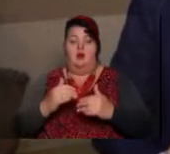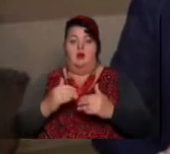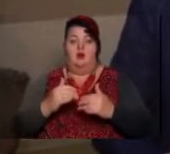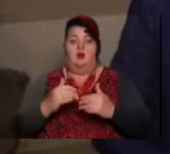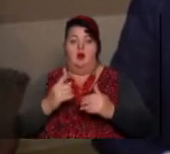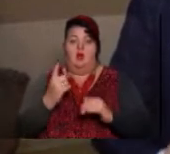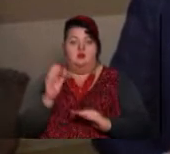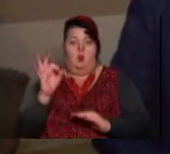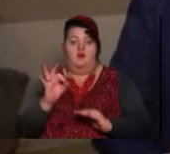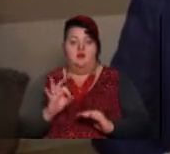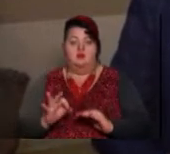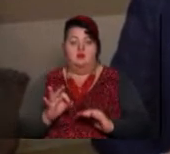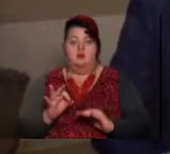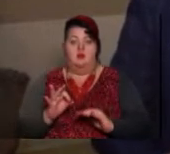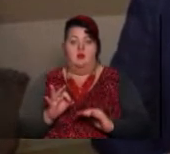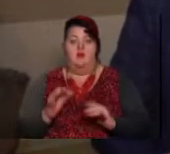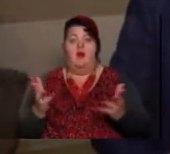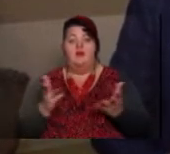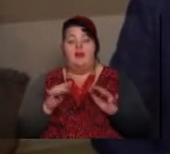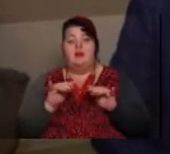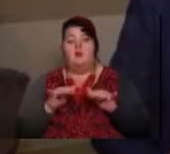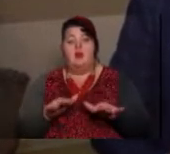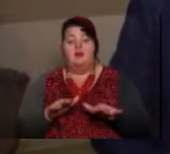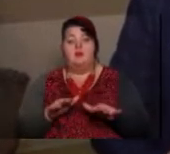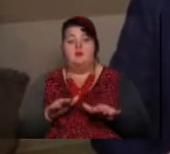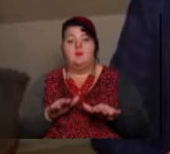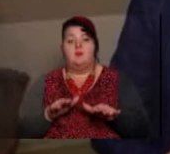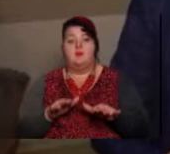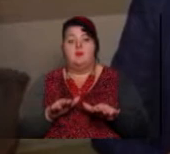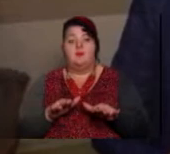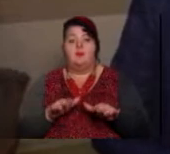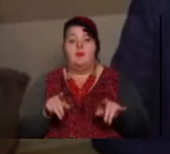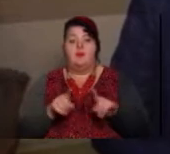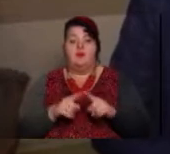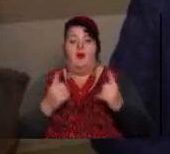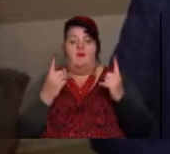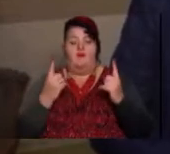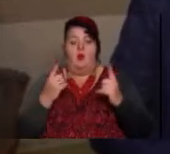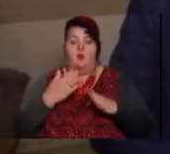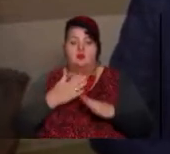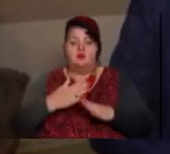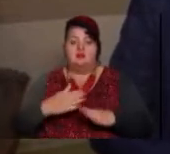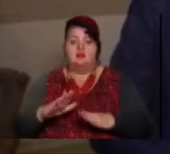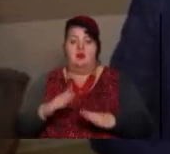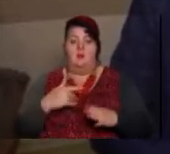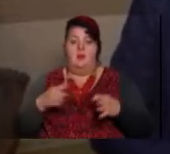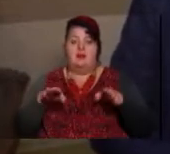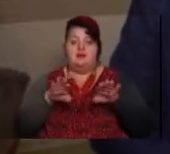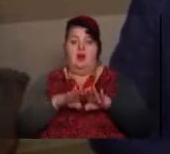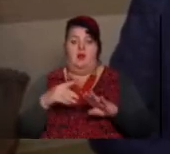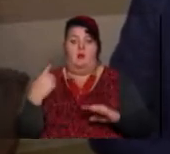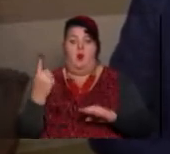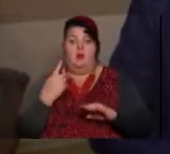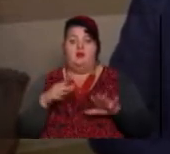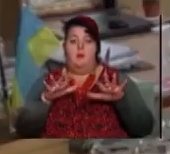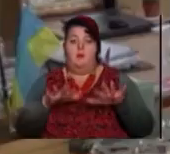не 100-відсоткове, але в якійсь мірі такою баговою частиною ми закриваємо обласними